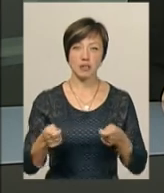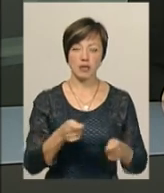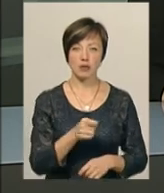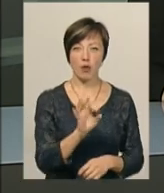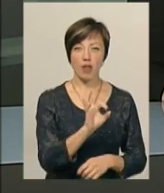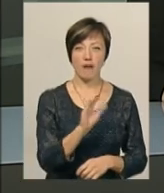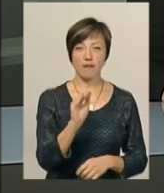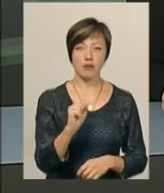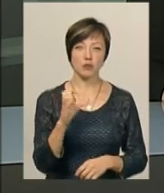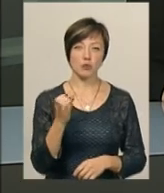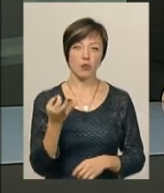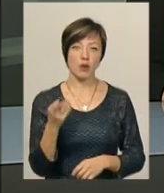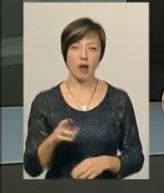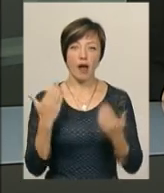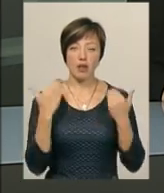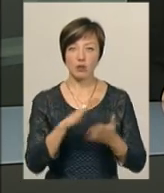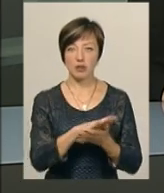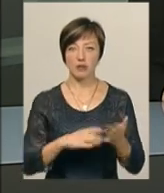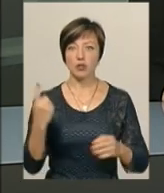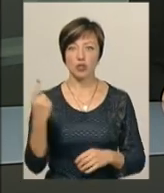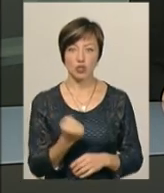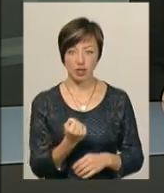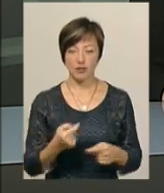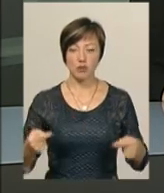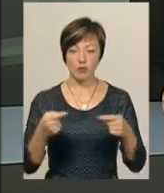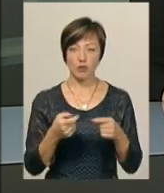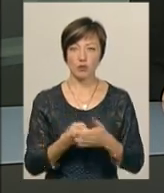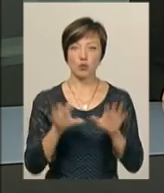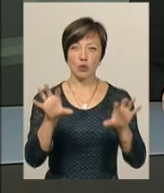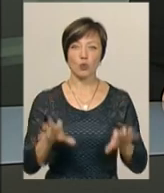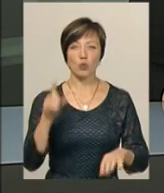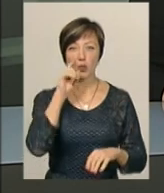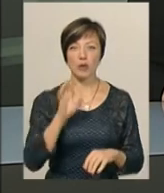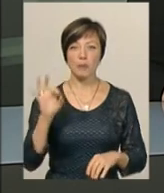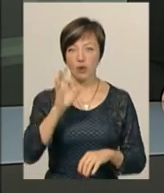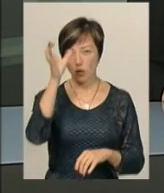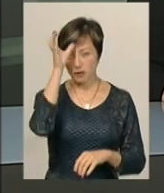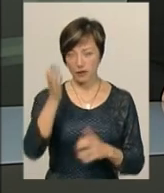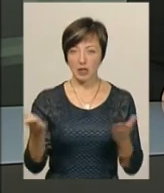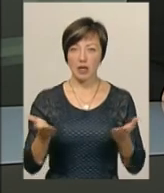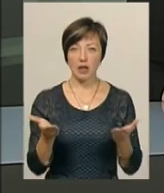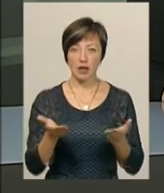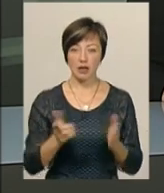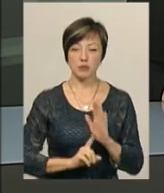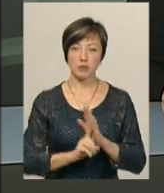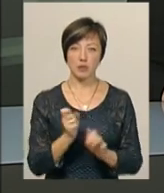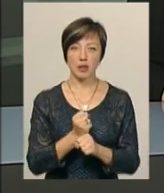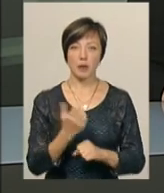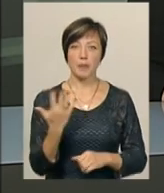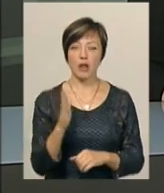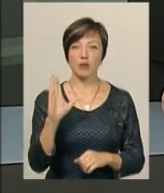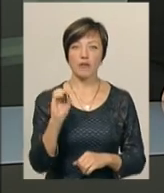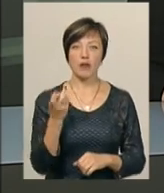адміністрації Олег Фасоля. Канікули триватимуть тиждень відповідно до Закону України про освіту, який, нагадаю, набрав чинності 5